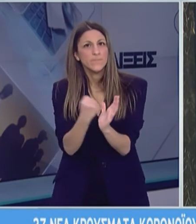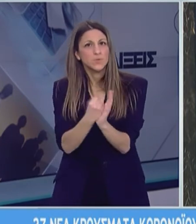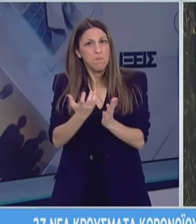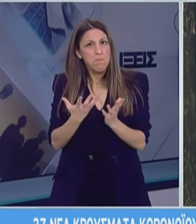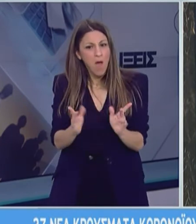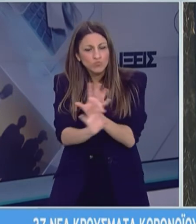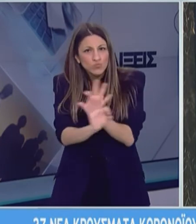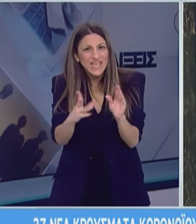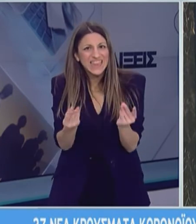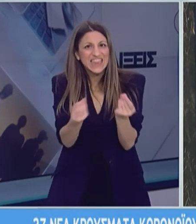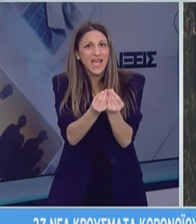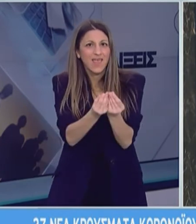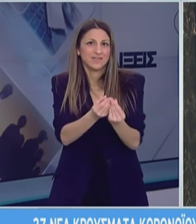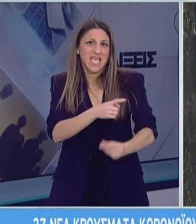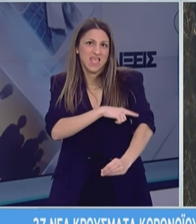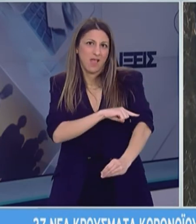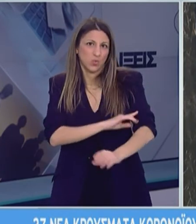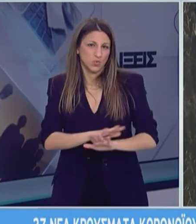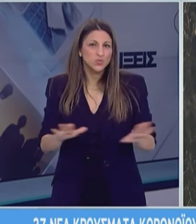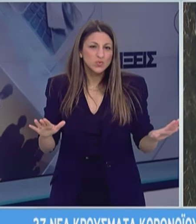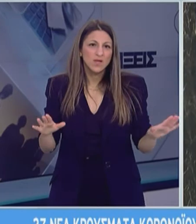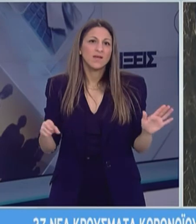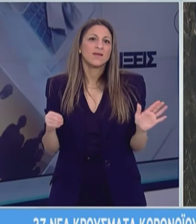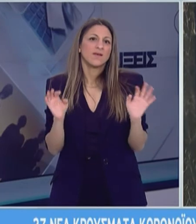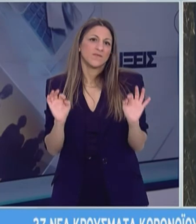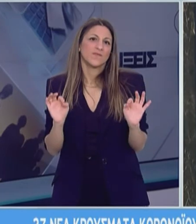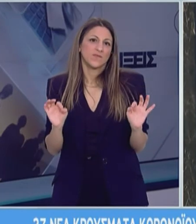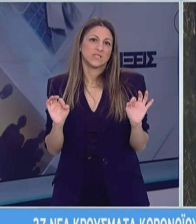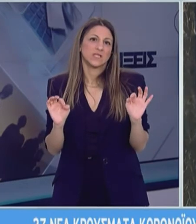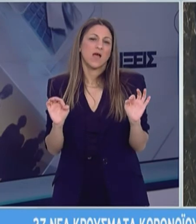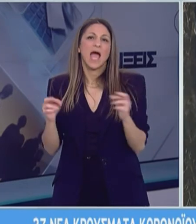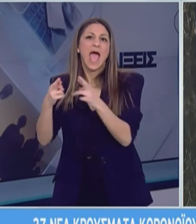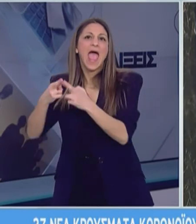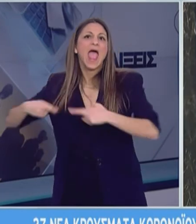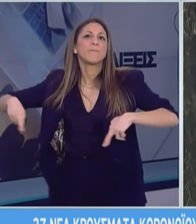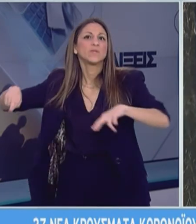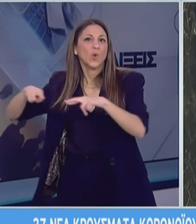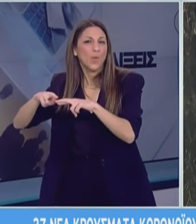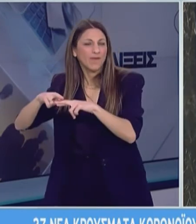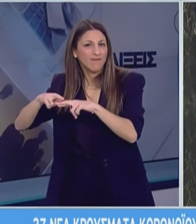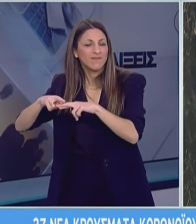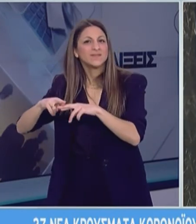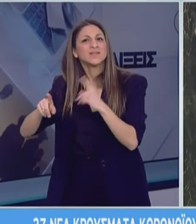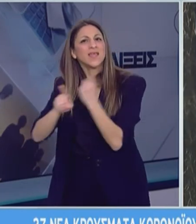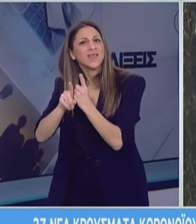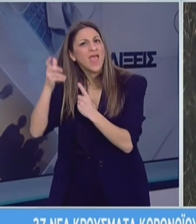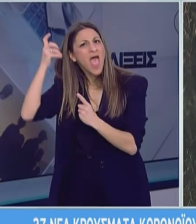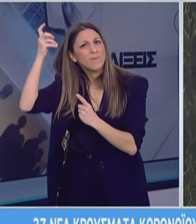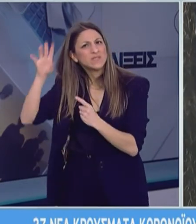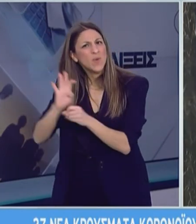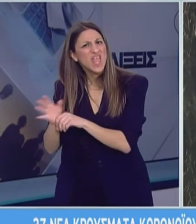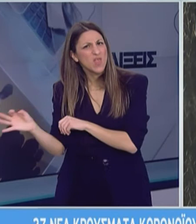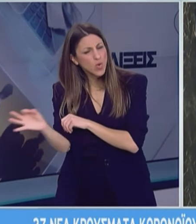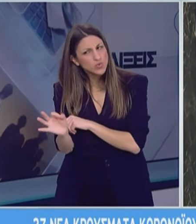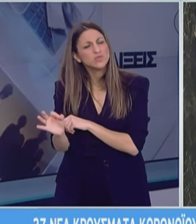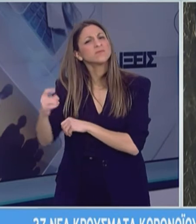πιστοποιημένες για ιατρική χρήση και βεβαίως έχουν την έγκριση της Επιτροπής των Λοιμοξιολόγων. Θα ήθελα να πω επίσης